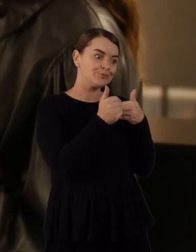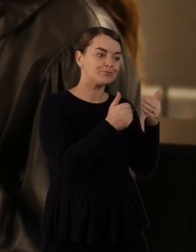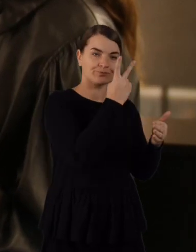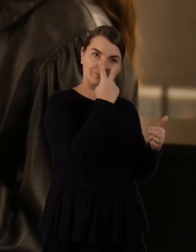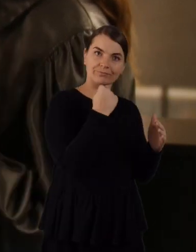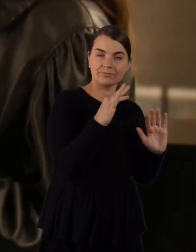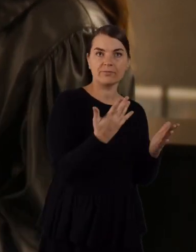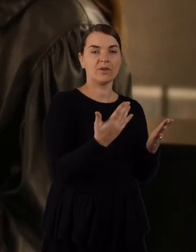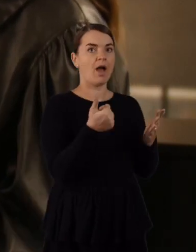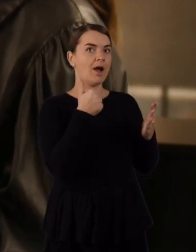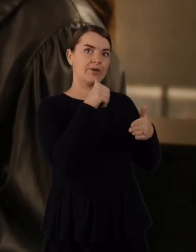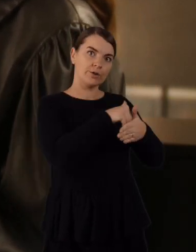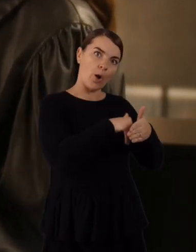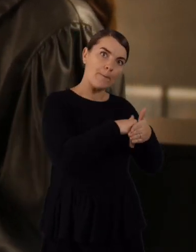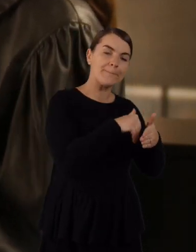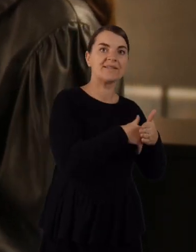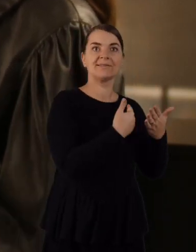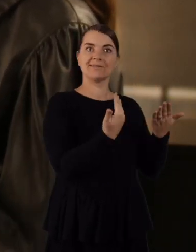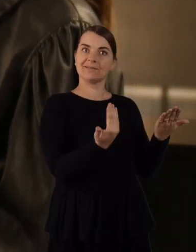kad sutaupyti?